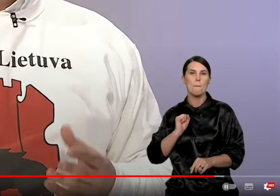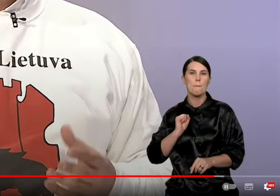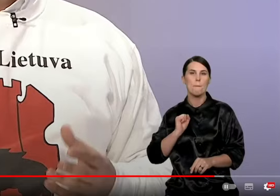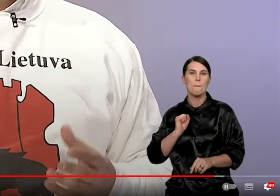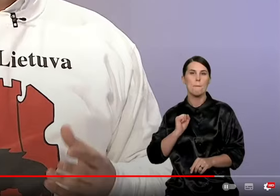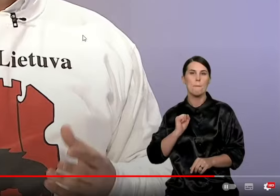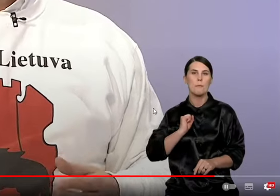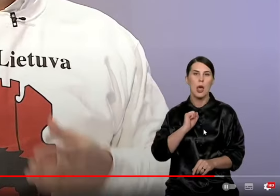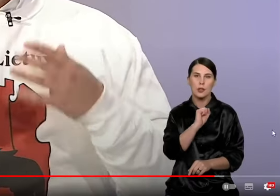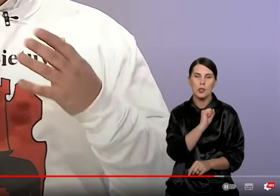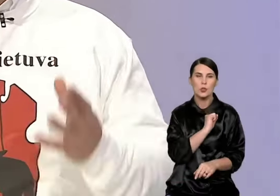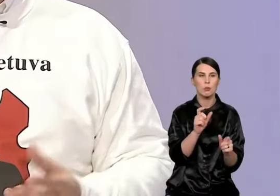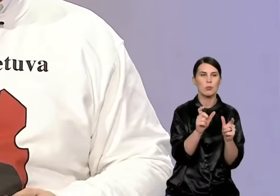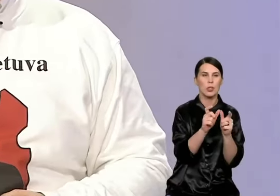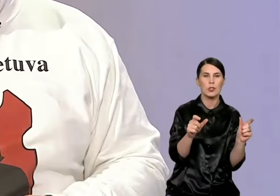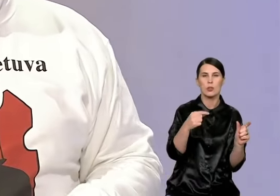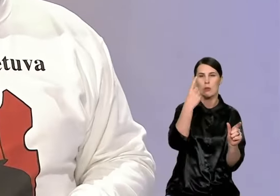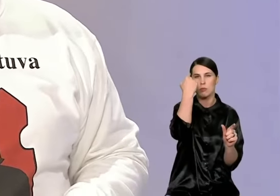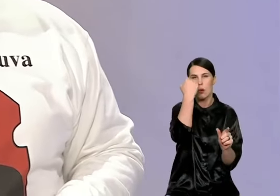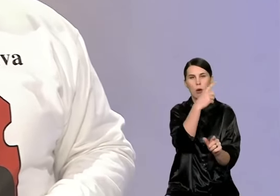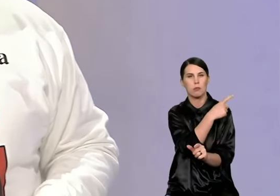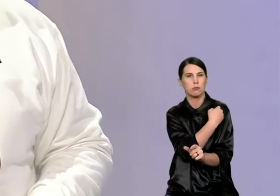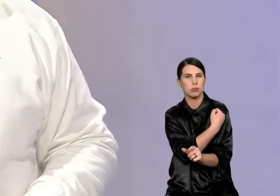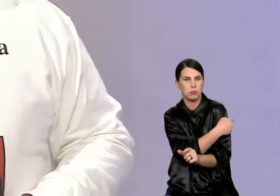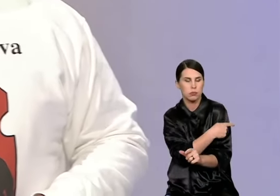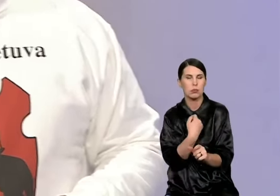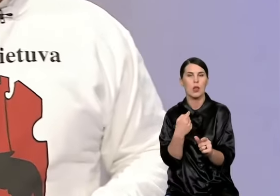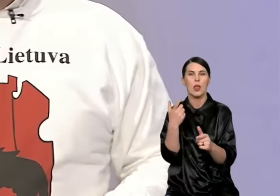monoreil. Ir mokyklos.